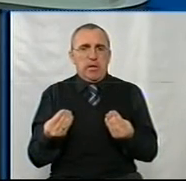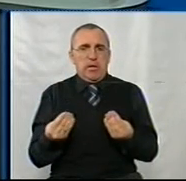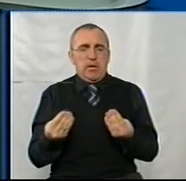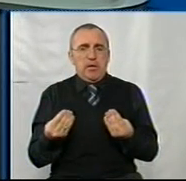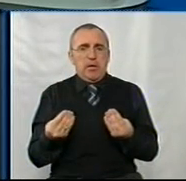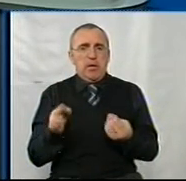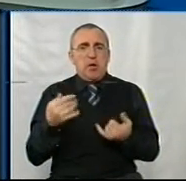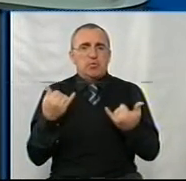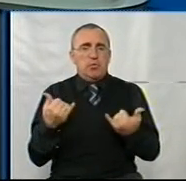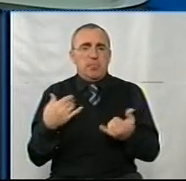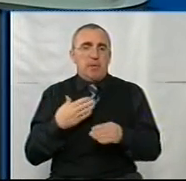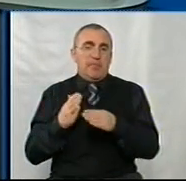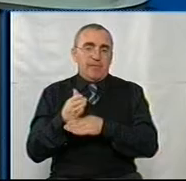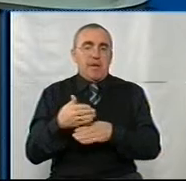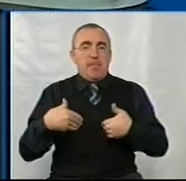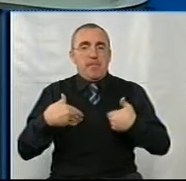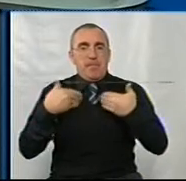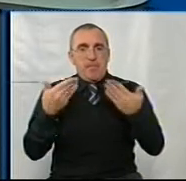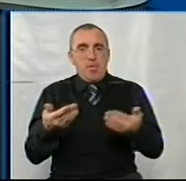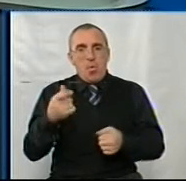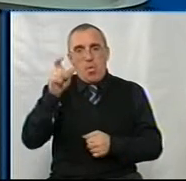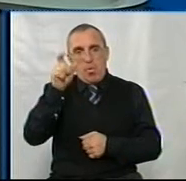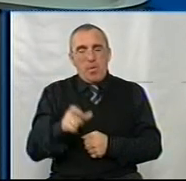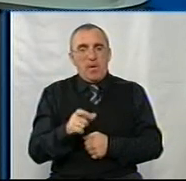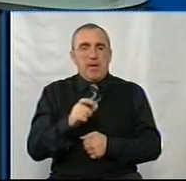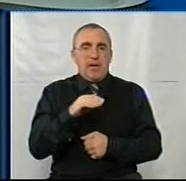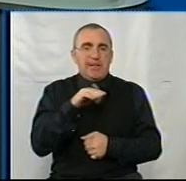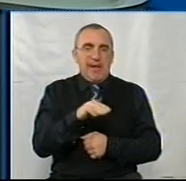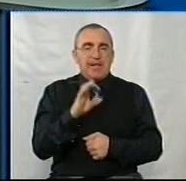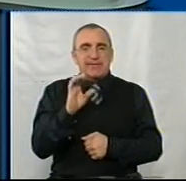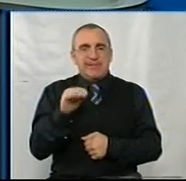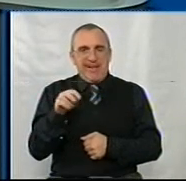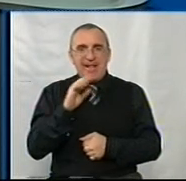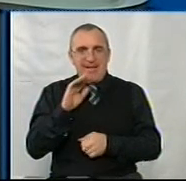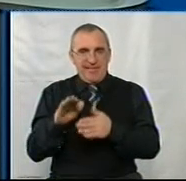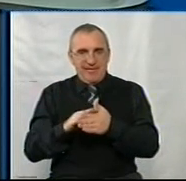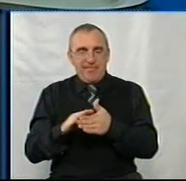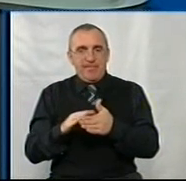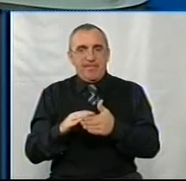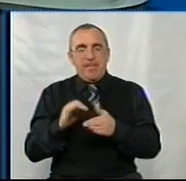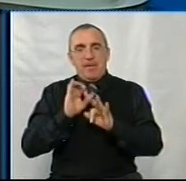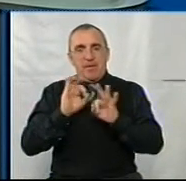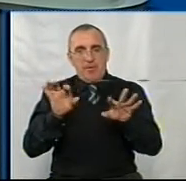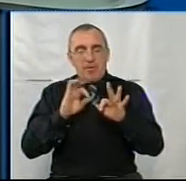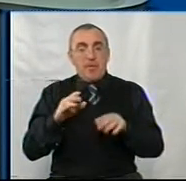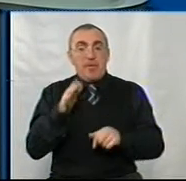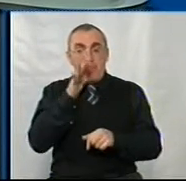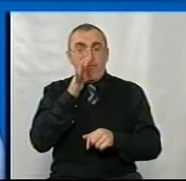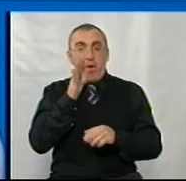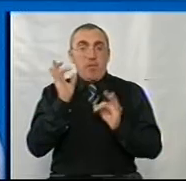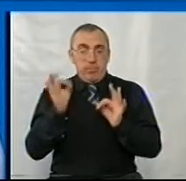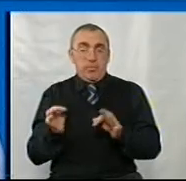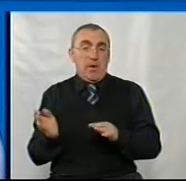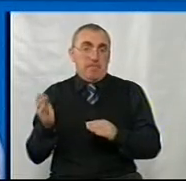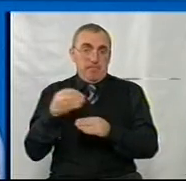ви знаєте, як сьогодні прийшли, ми привітали теж в особі Тетяни Сили з хлопцями. Перед цим ми говорили, знаєте, прийде час, щоб він не